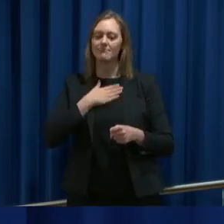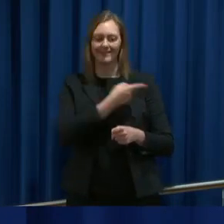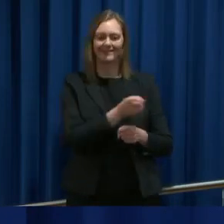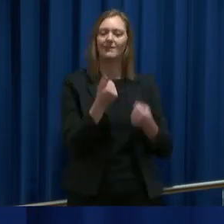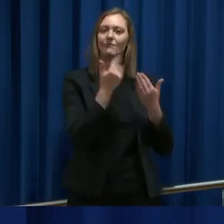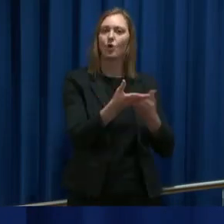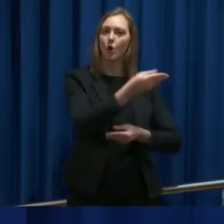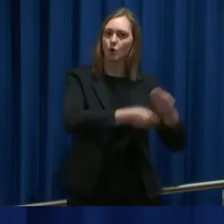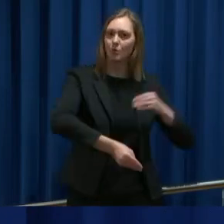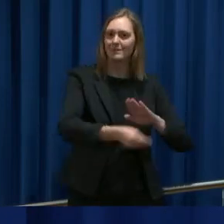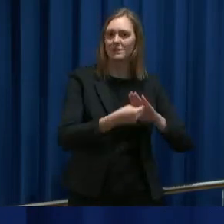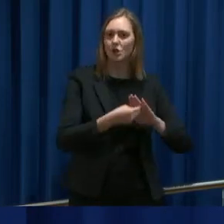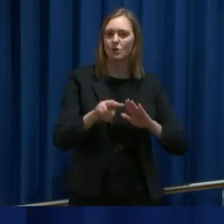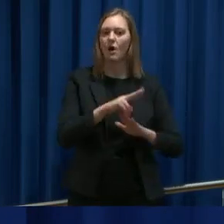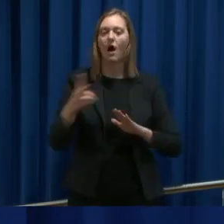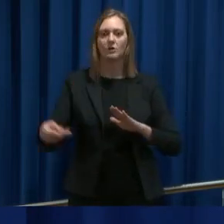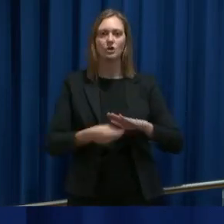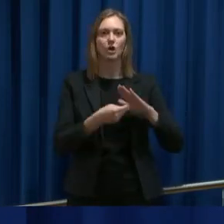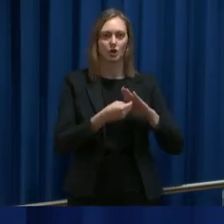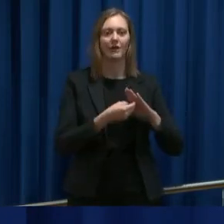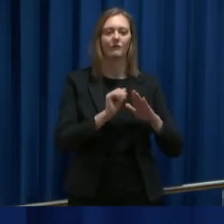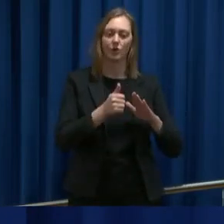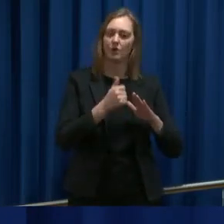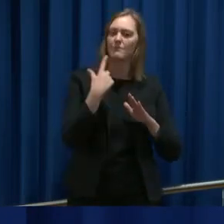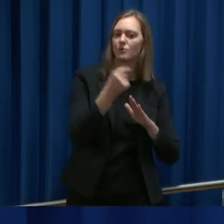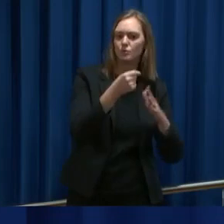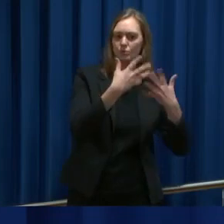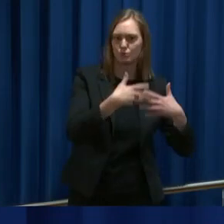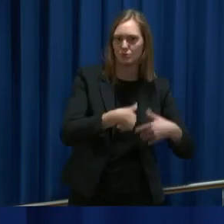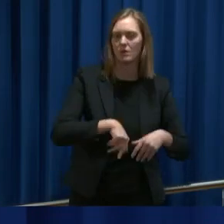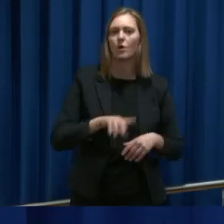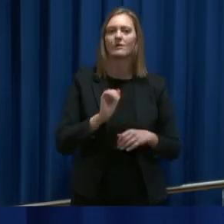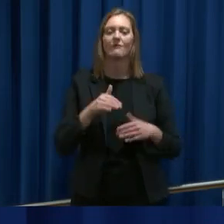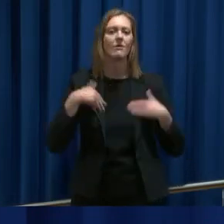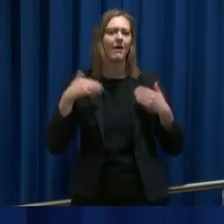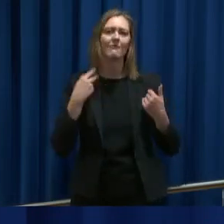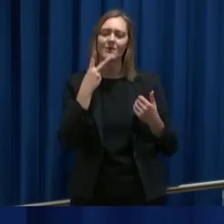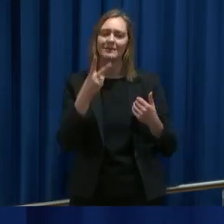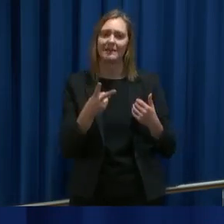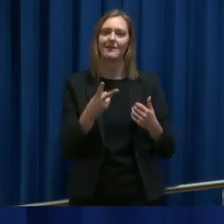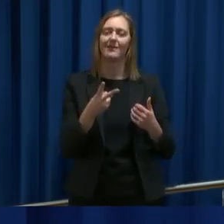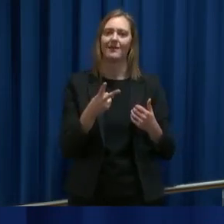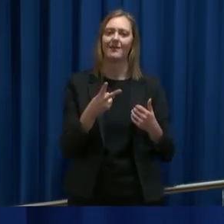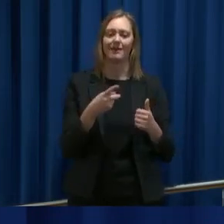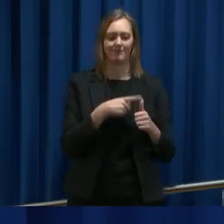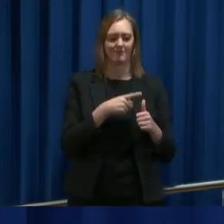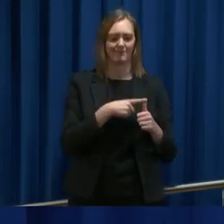all økonomisk støtte og alt annet støtte for at dette skal gå raskt som mulig. Derfor jeg veldig glad for å si at både når det gjelder